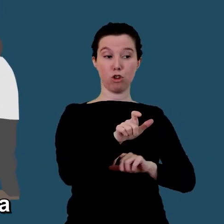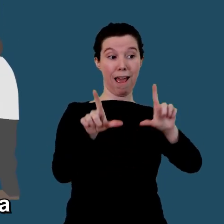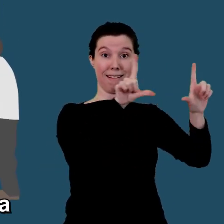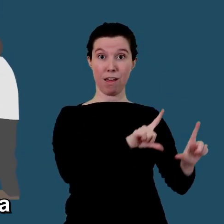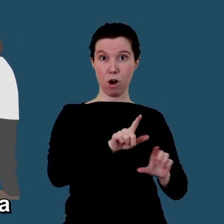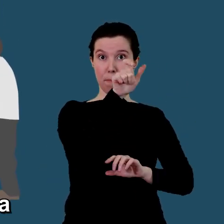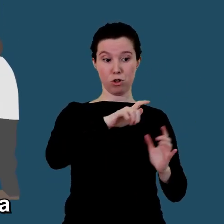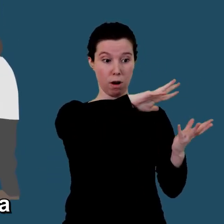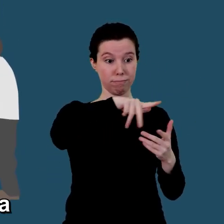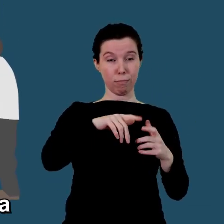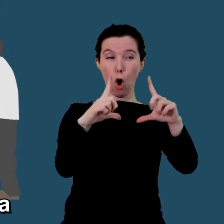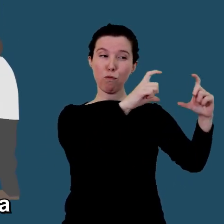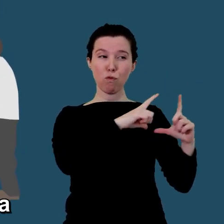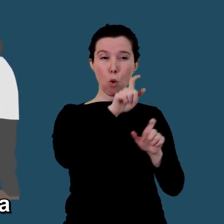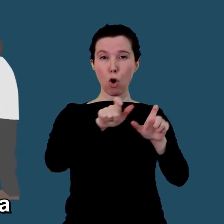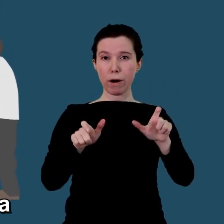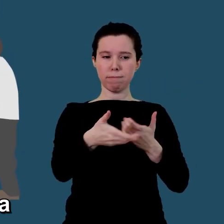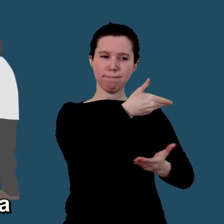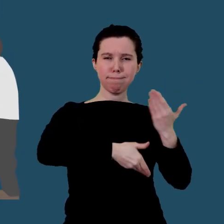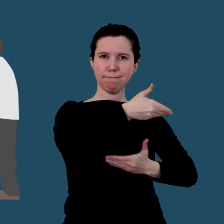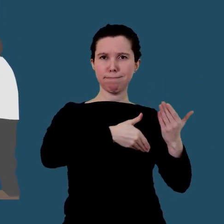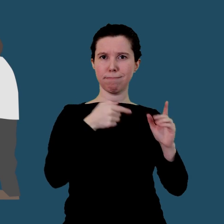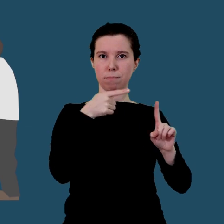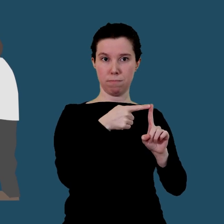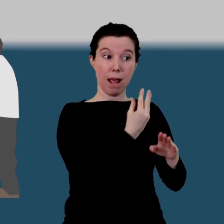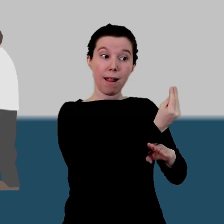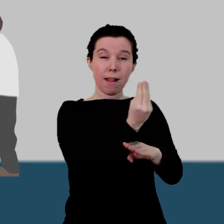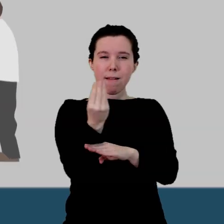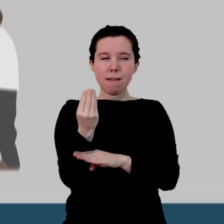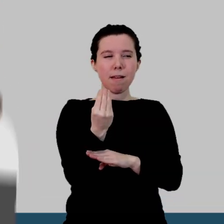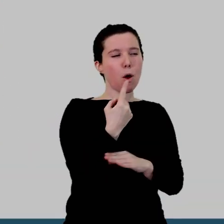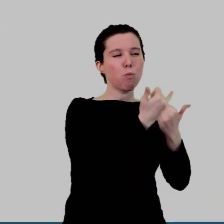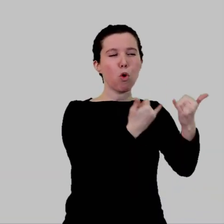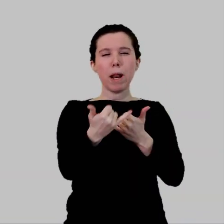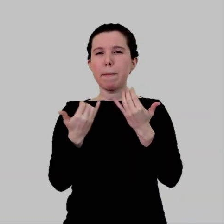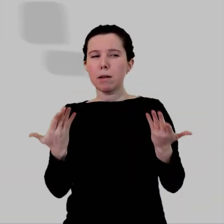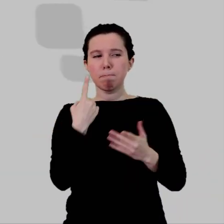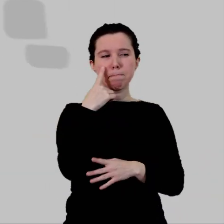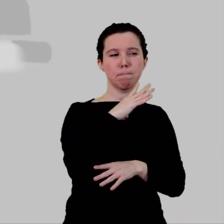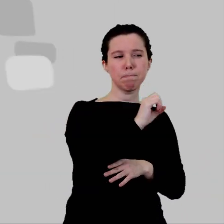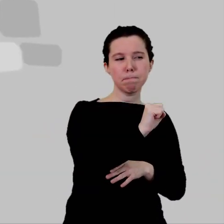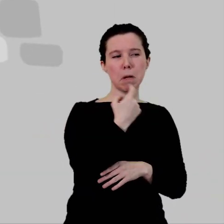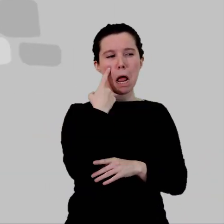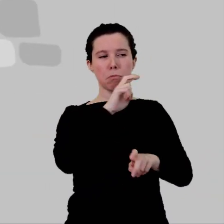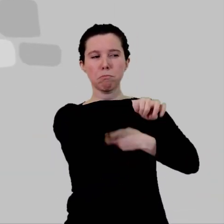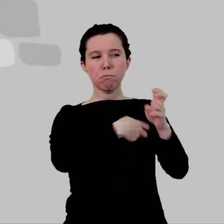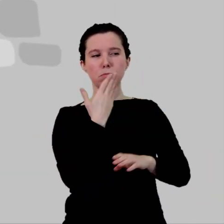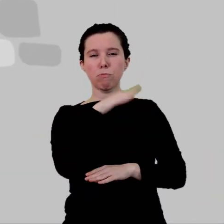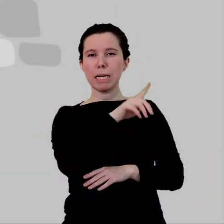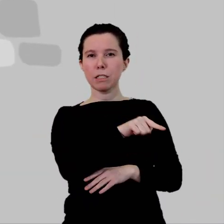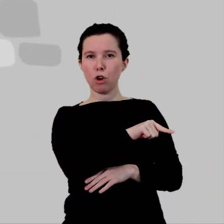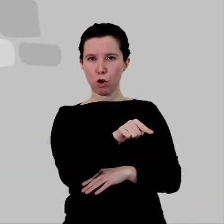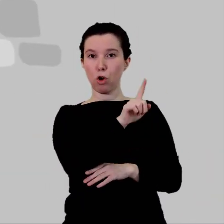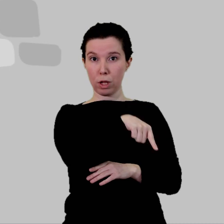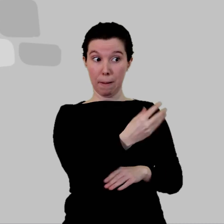col·laboren per diagnosticar els problemes de degradació de cada obra i poder determinar quina intervenció li convé i assegurar així la seva